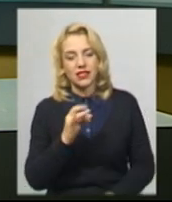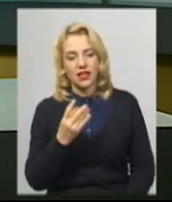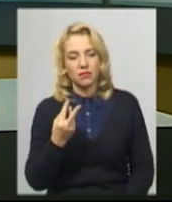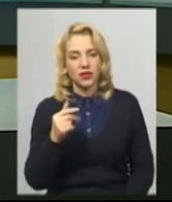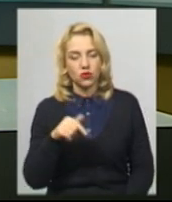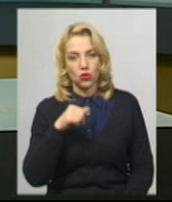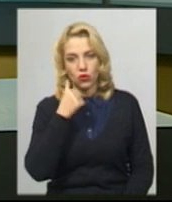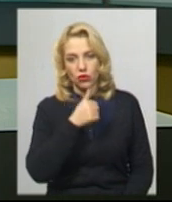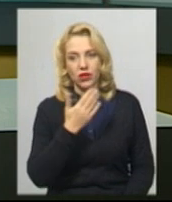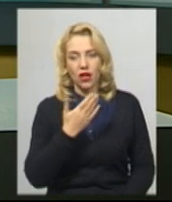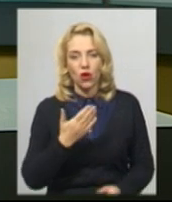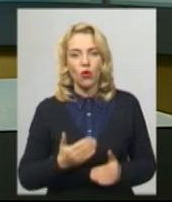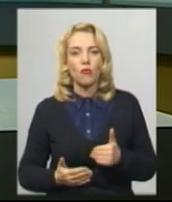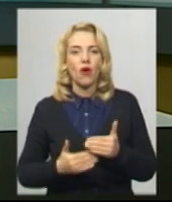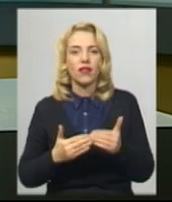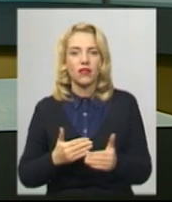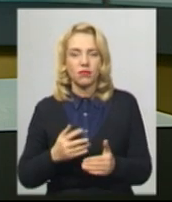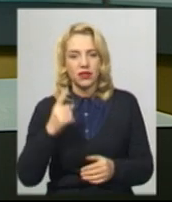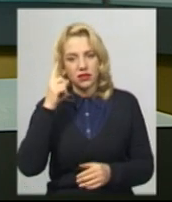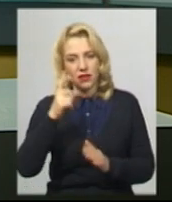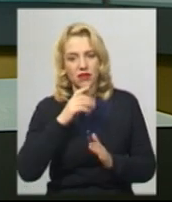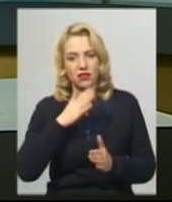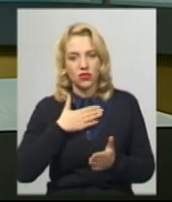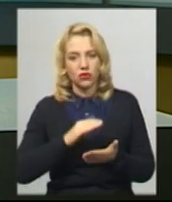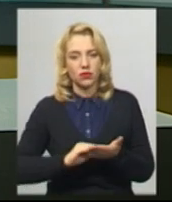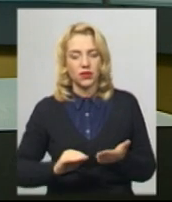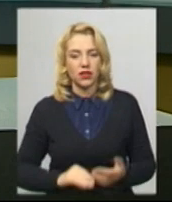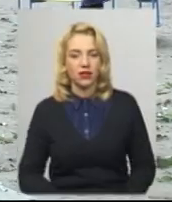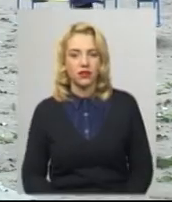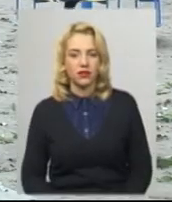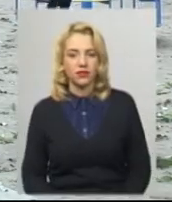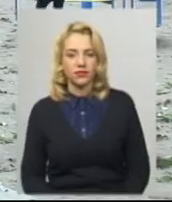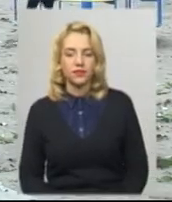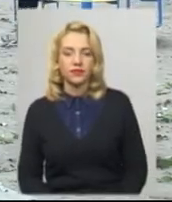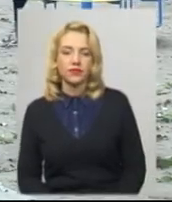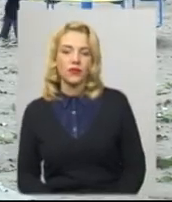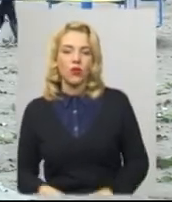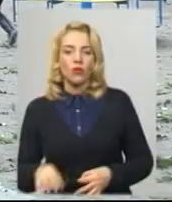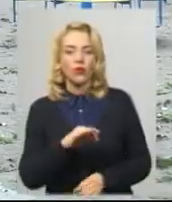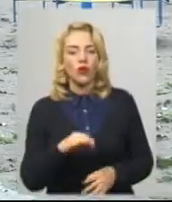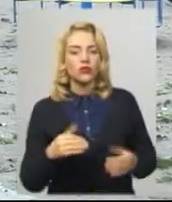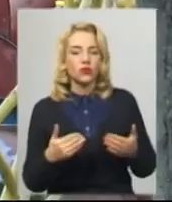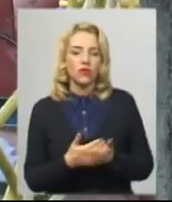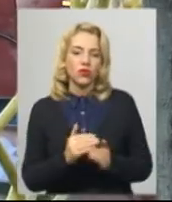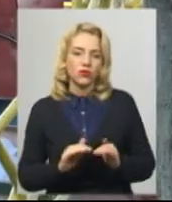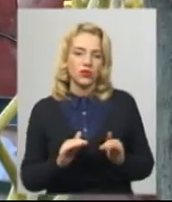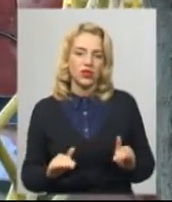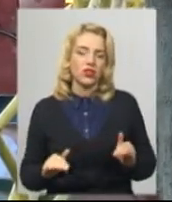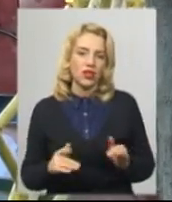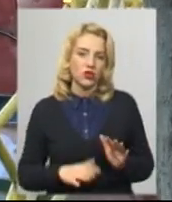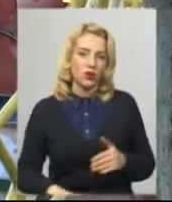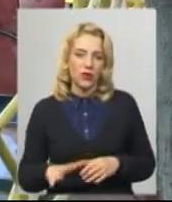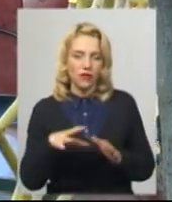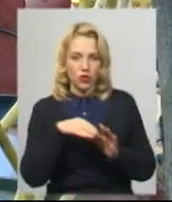року, на якому вона етапі дізнавалася Леся Боровець. Проєкт оновленого дитячого майданчика включає в себе